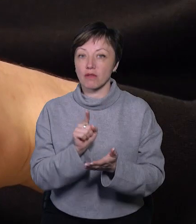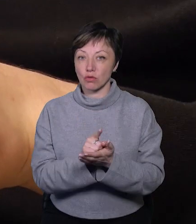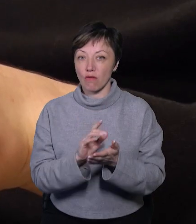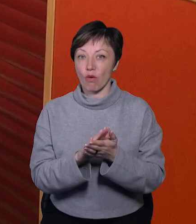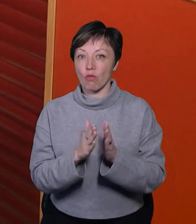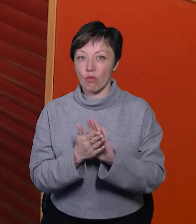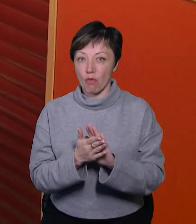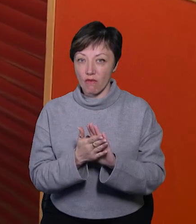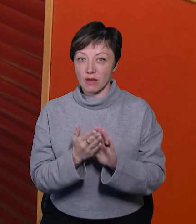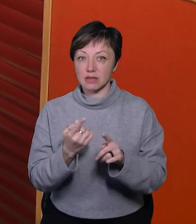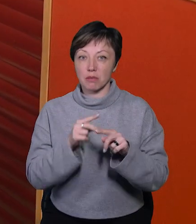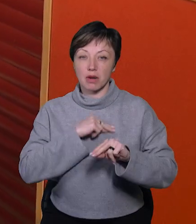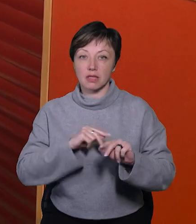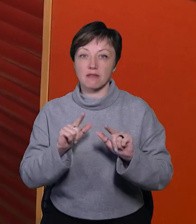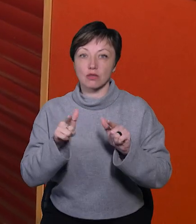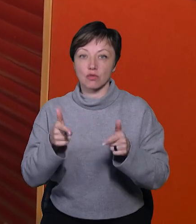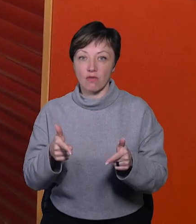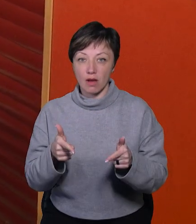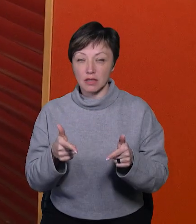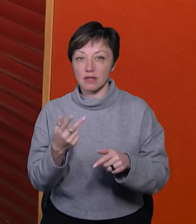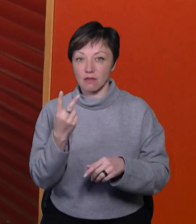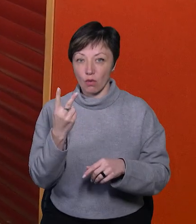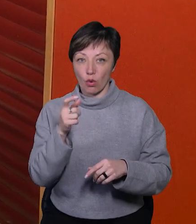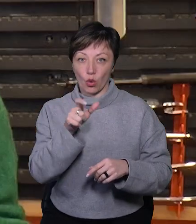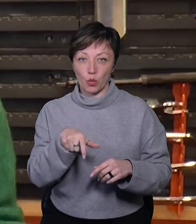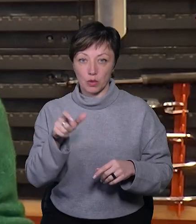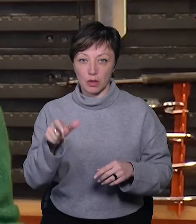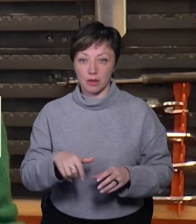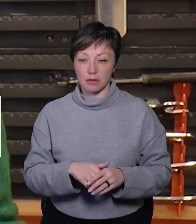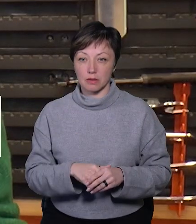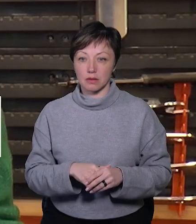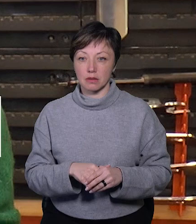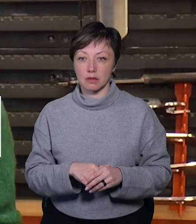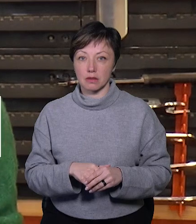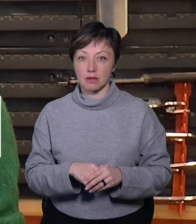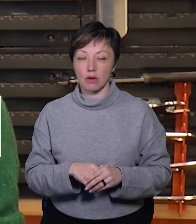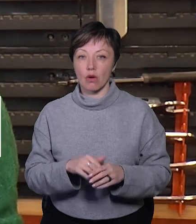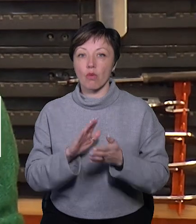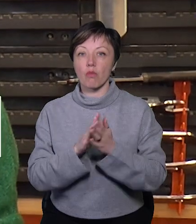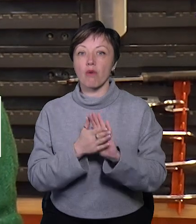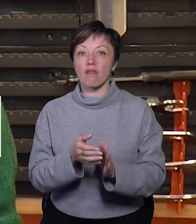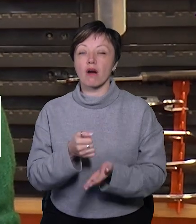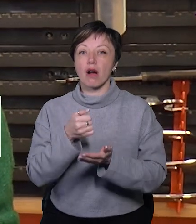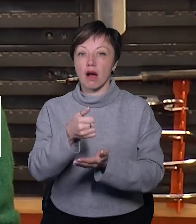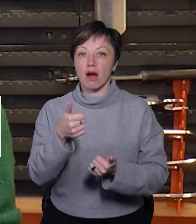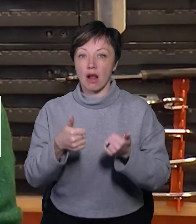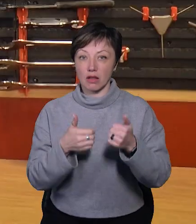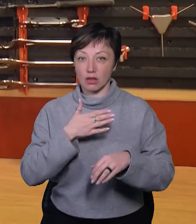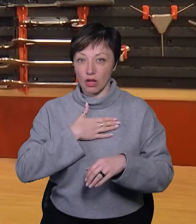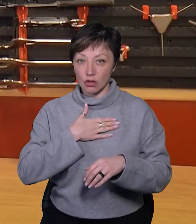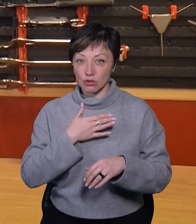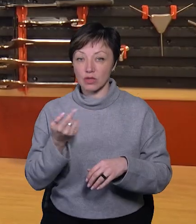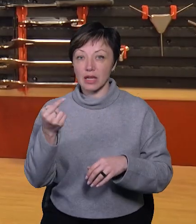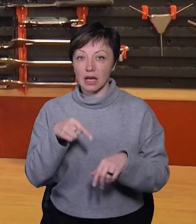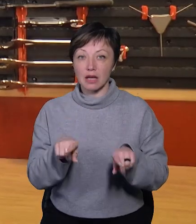умова для підприємців – працевлаштувати щонайменше двох людей. Умови гранту саме нашого, на які подавалися ми, такі, що